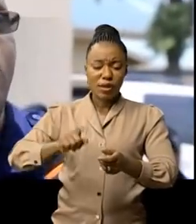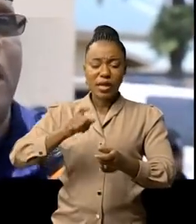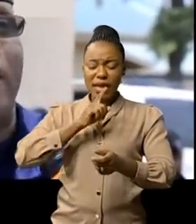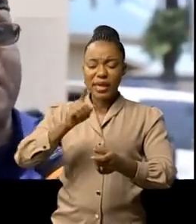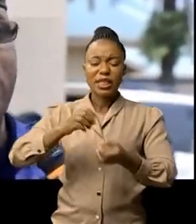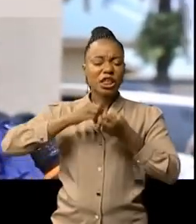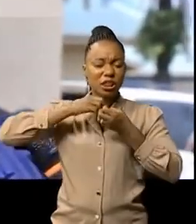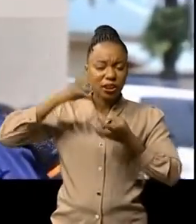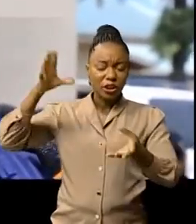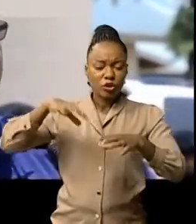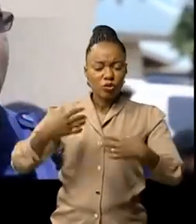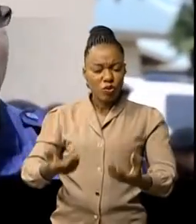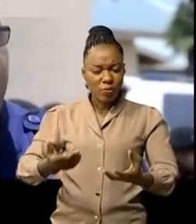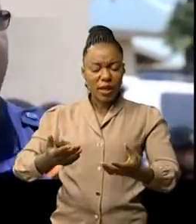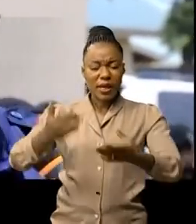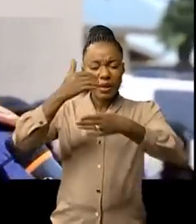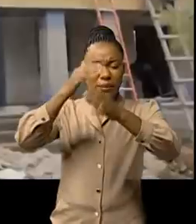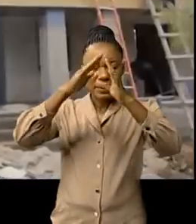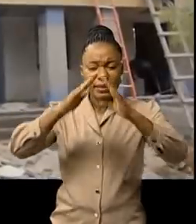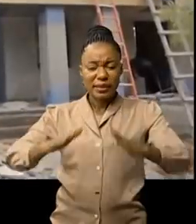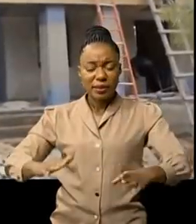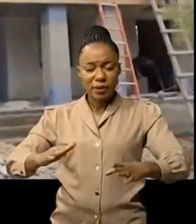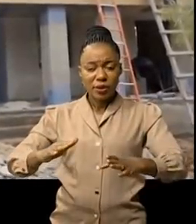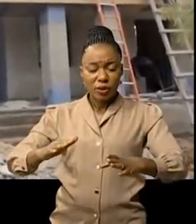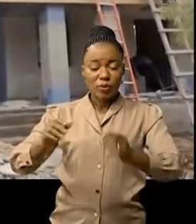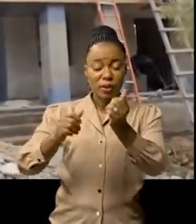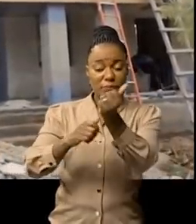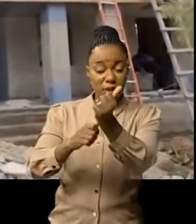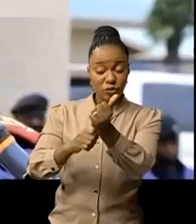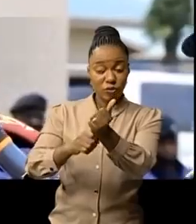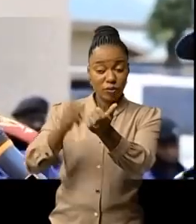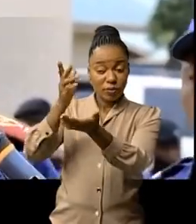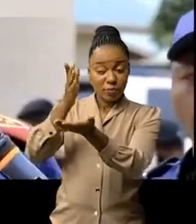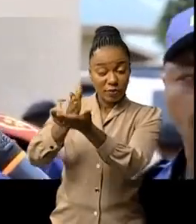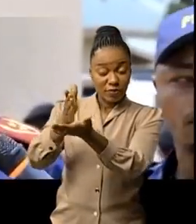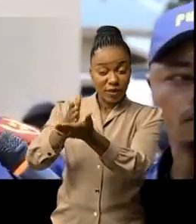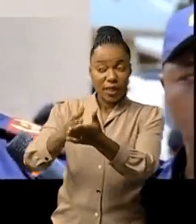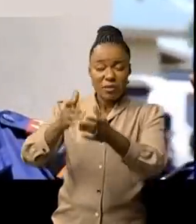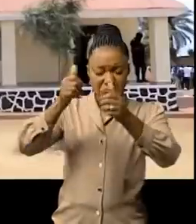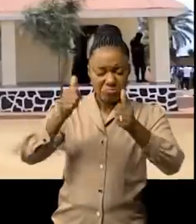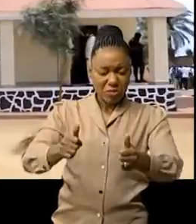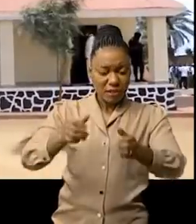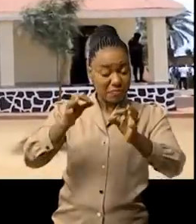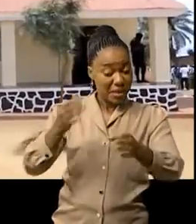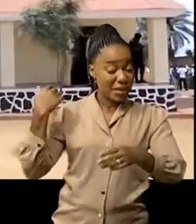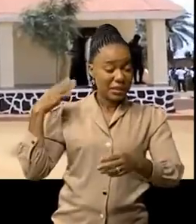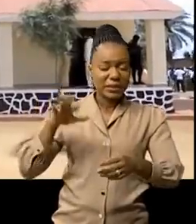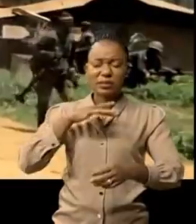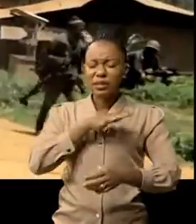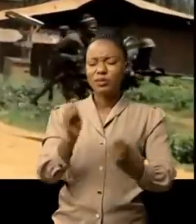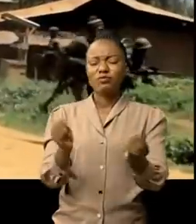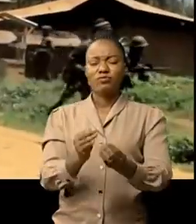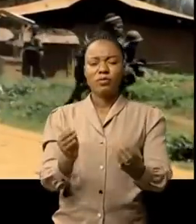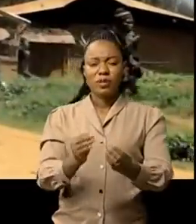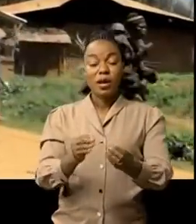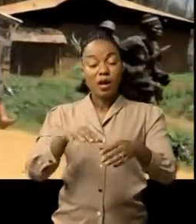pouvez-vous que les bâtiments de particuliers soient plus présentables que les bâtiments de l'État ? Un monde à l'envers. Tout ça, c'est question de l'homme. Sina Lonké, outre l'aspect